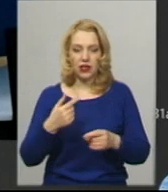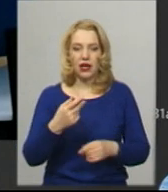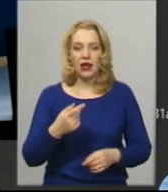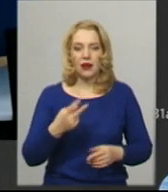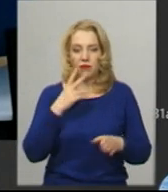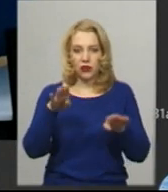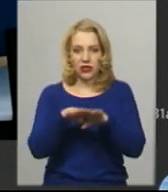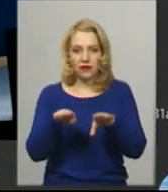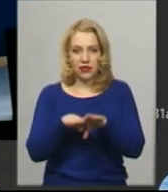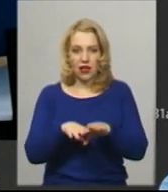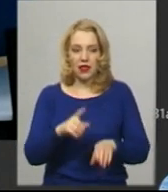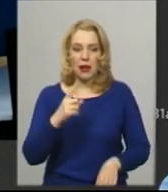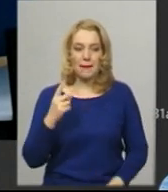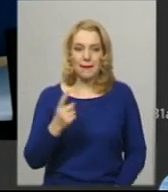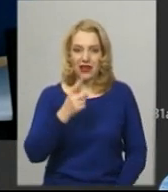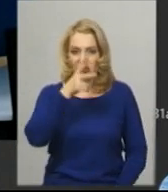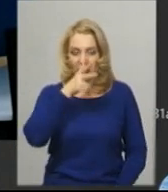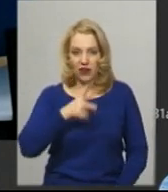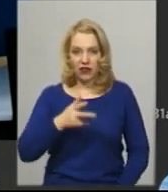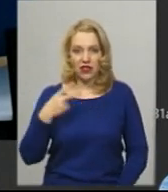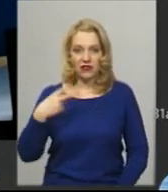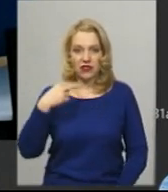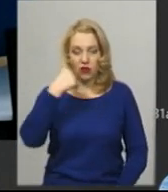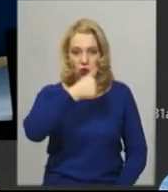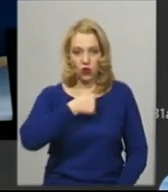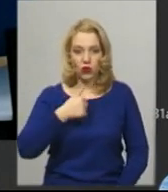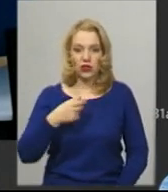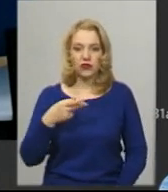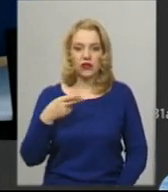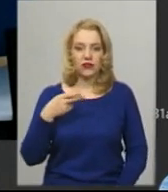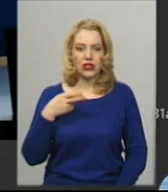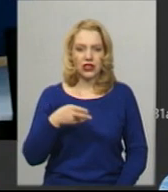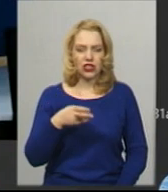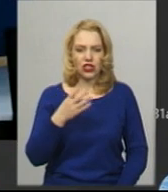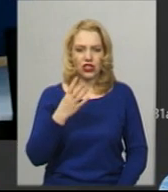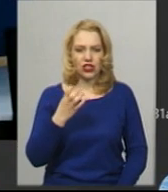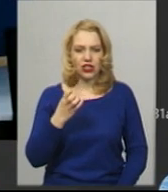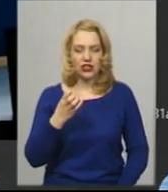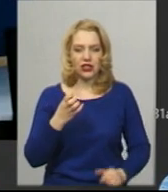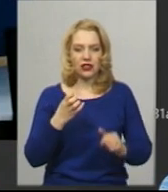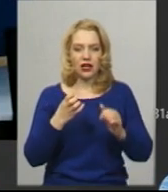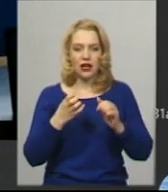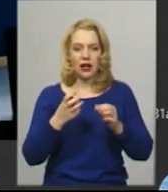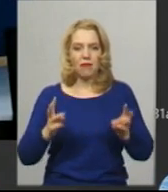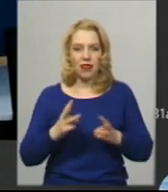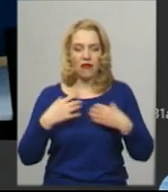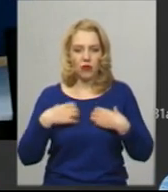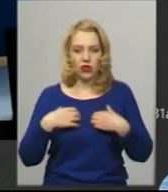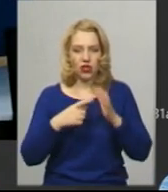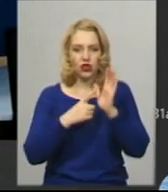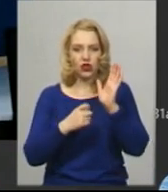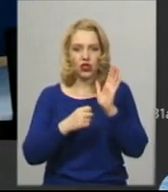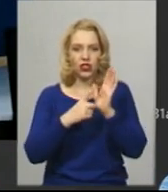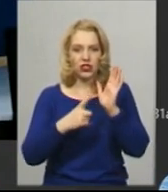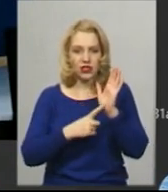2020 року, у нас 1411 пневмоній, 716 людей були госпіталізовані.